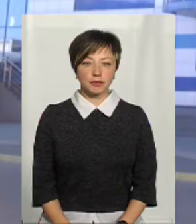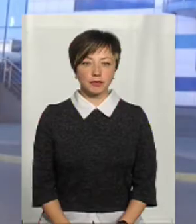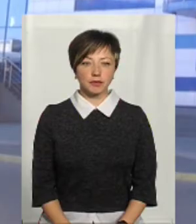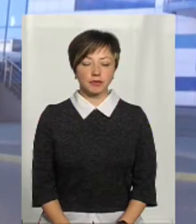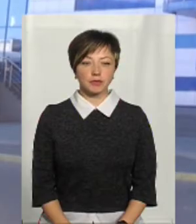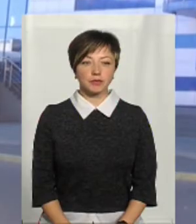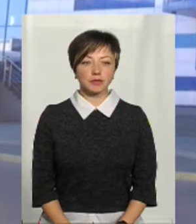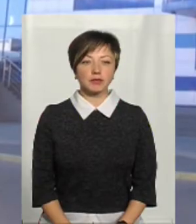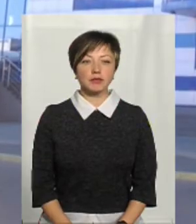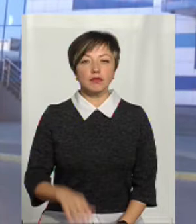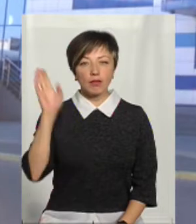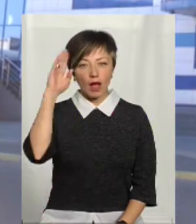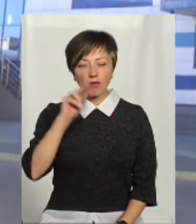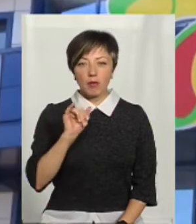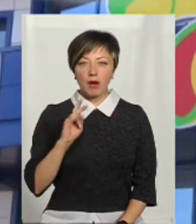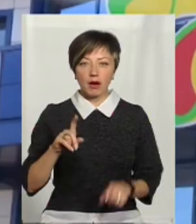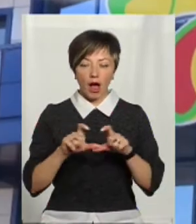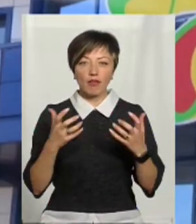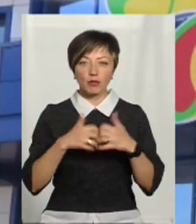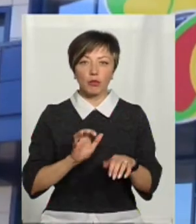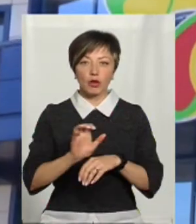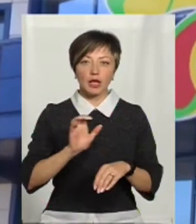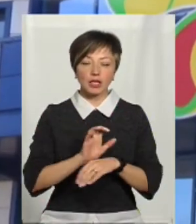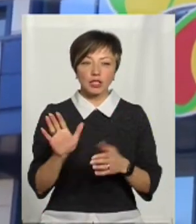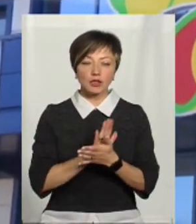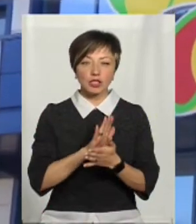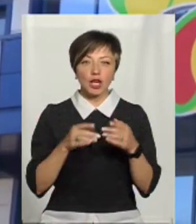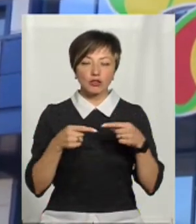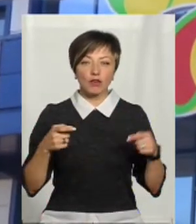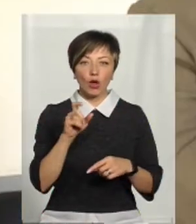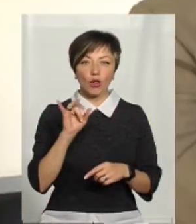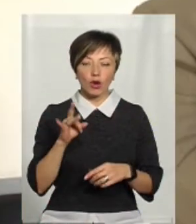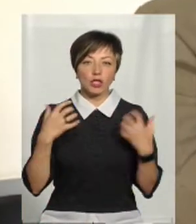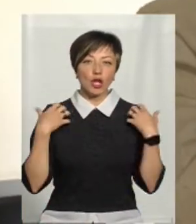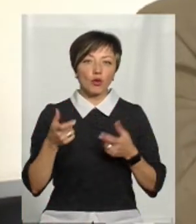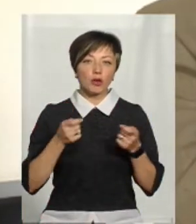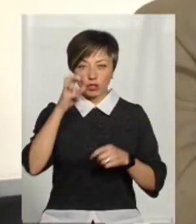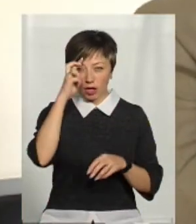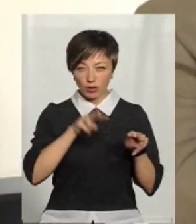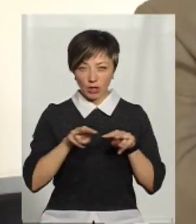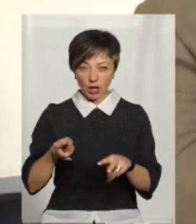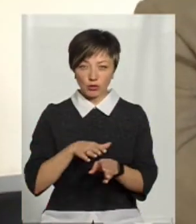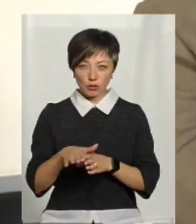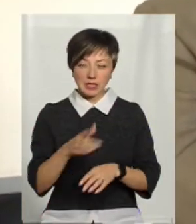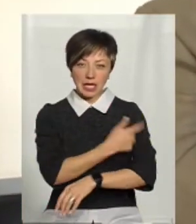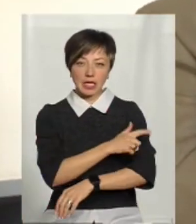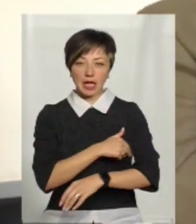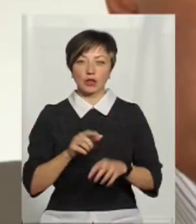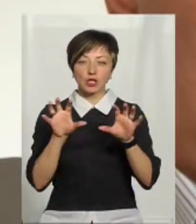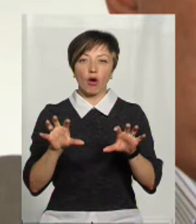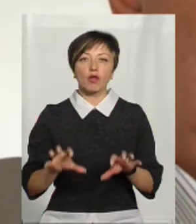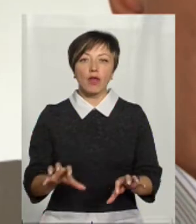В аквапарку автоматична подача дезінфікуючих речовин з хлором. Начальник управління державного нагляду за дотриманням санітарного